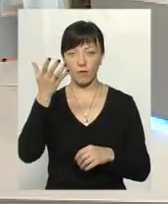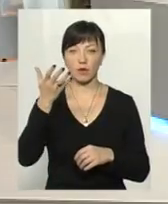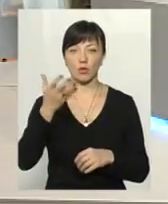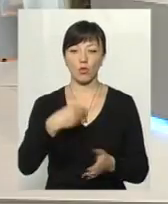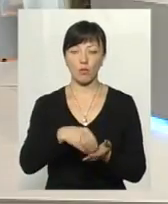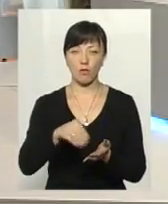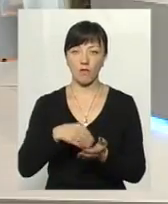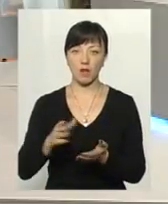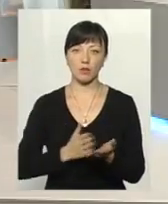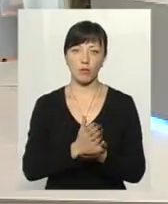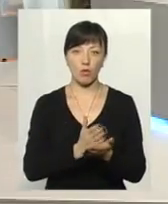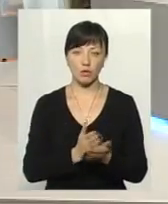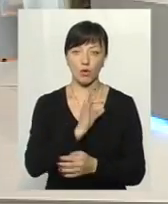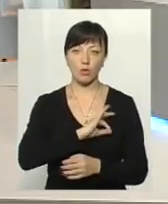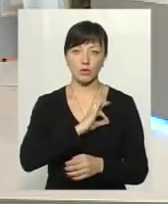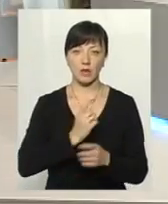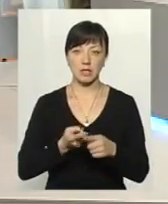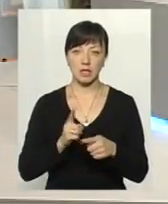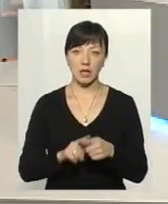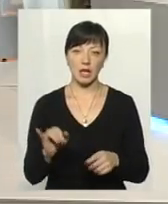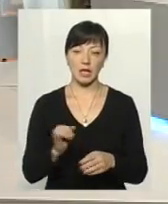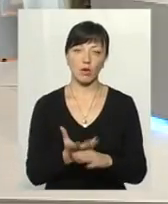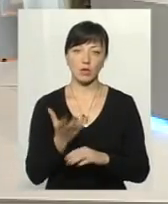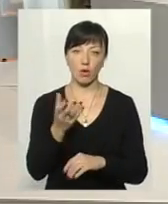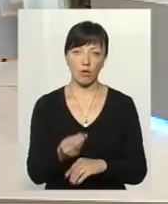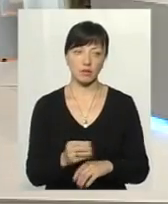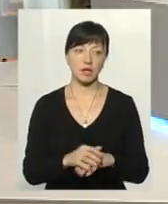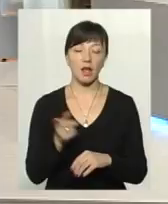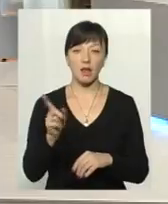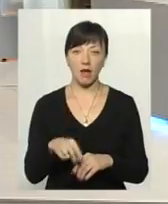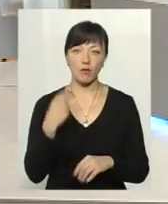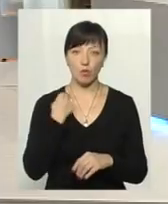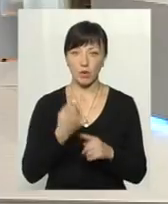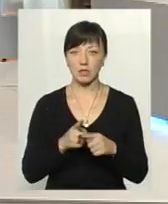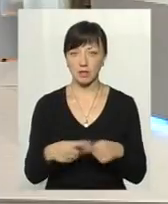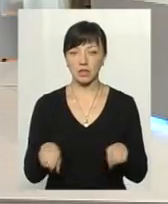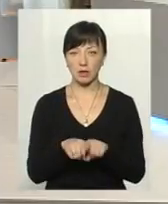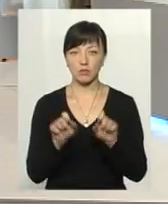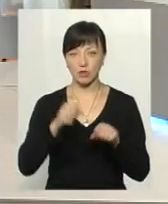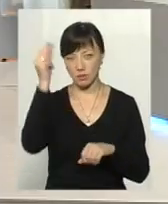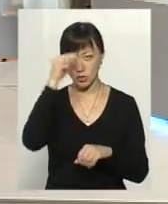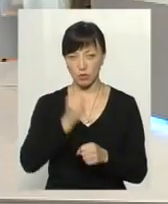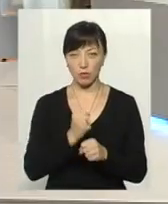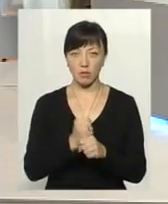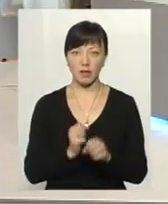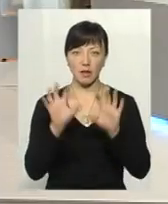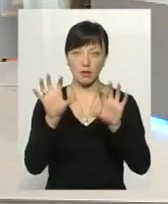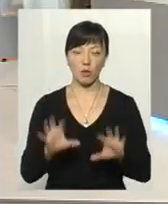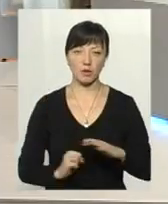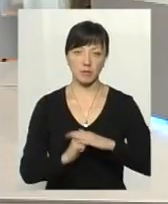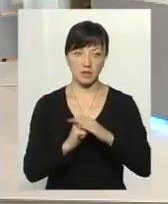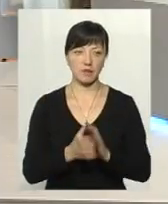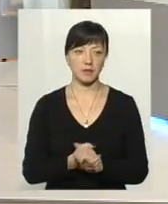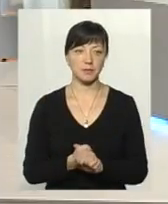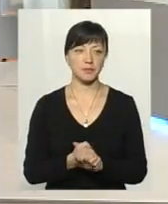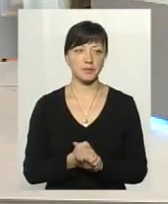купувати послугу, користуватися ним і за нею розраховуватися. Навіть в борг це теж можна навчитися робити на законних підставах.